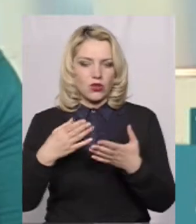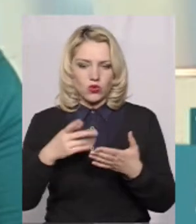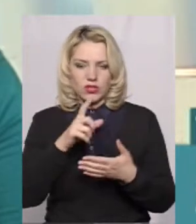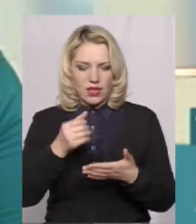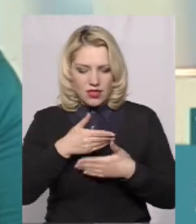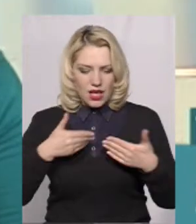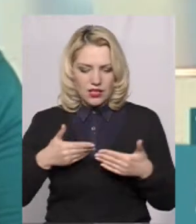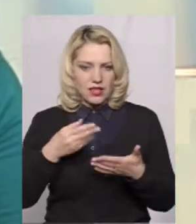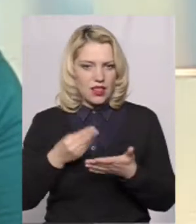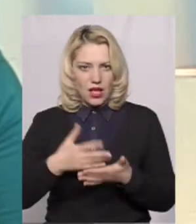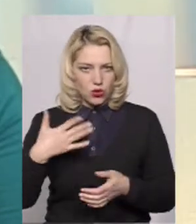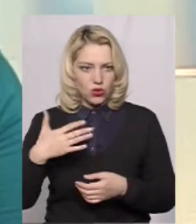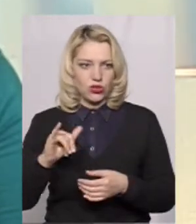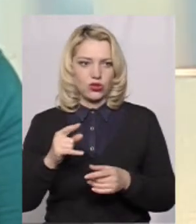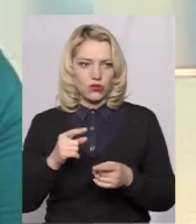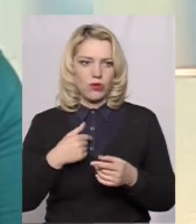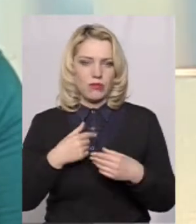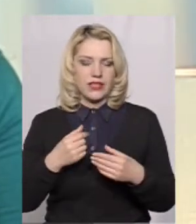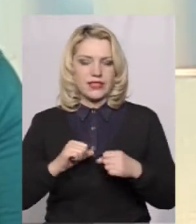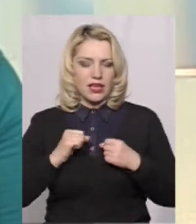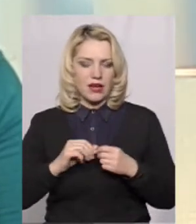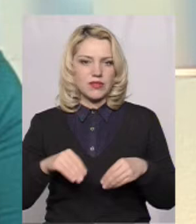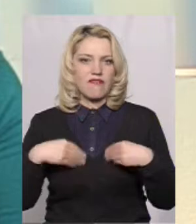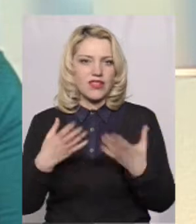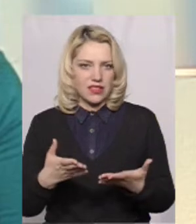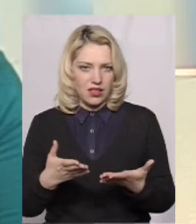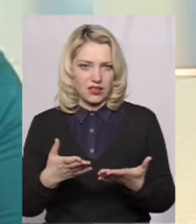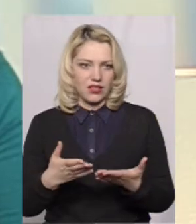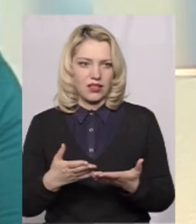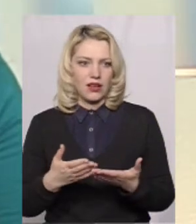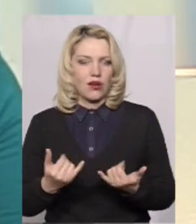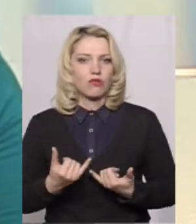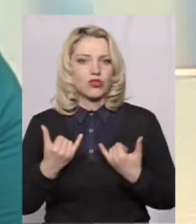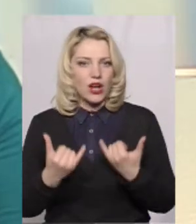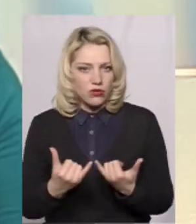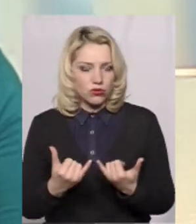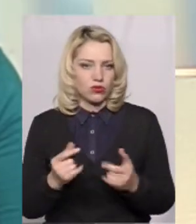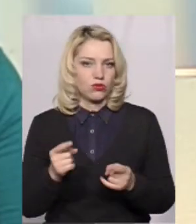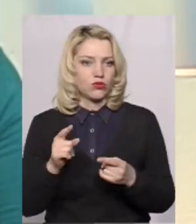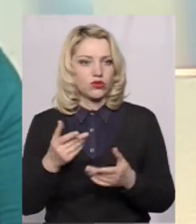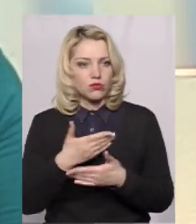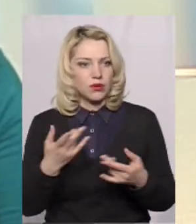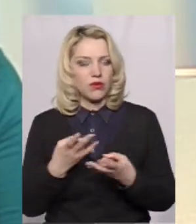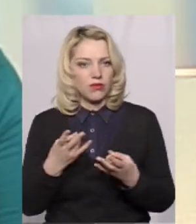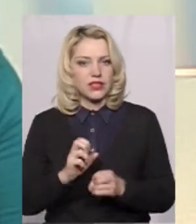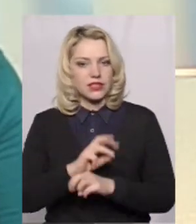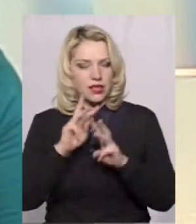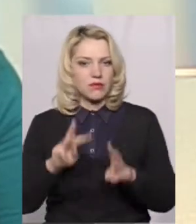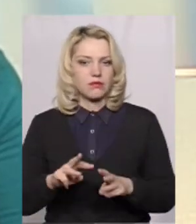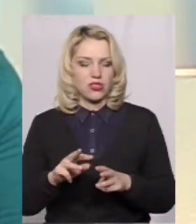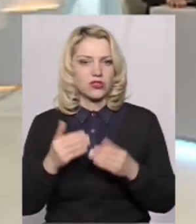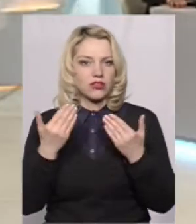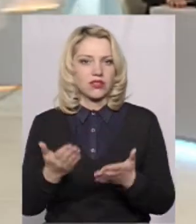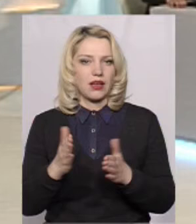найдорожчі. І ми стараємося їм віддати, як сказати, пошанну, тому що ми маємо їм забезпечити